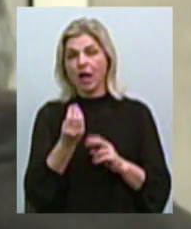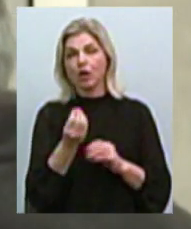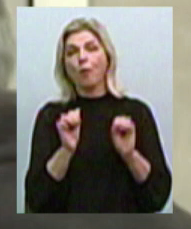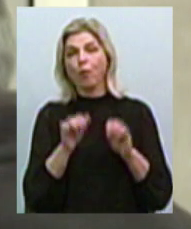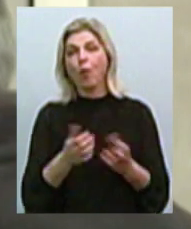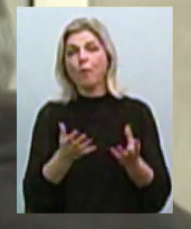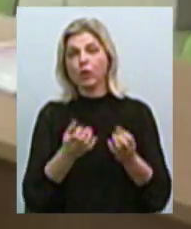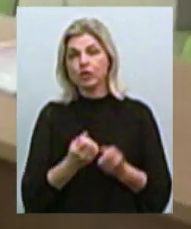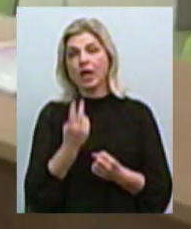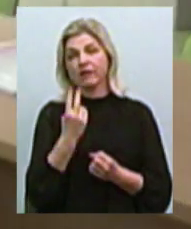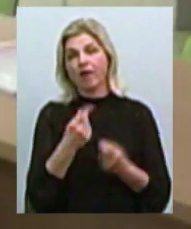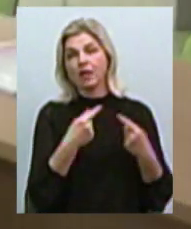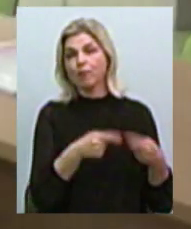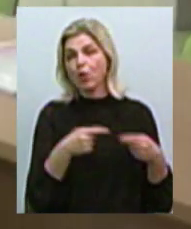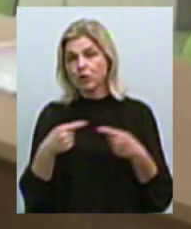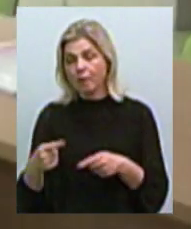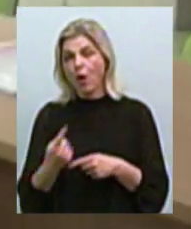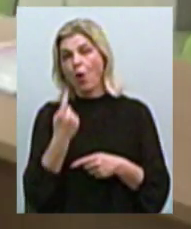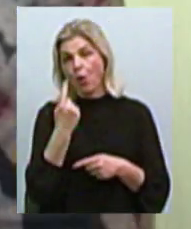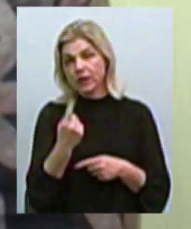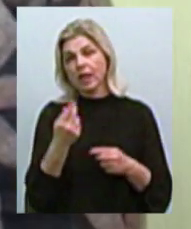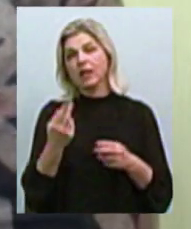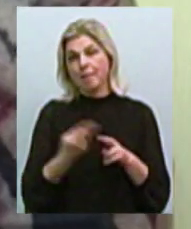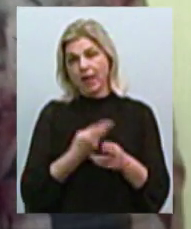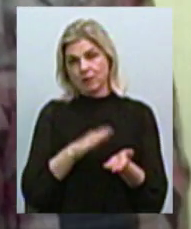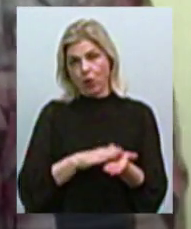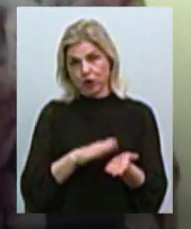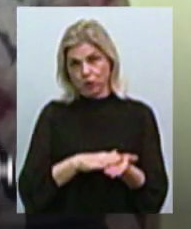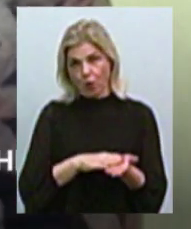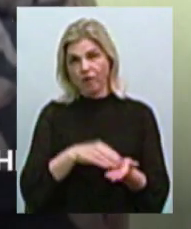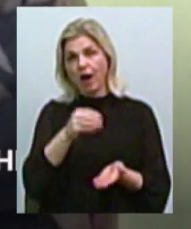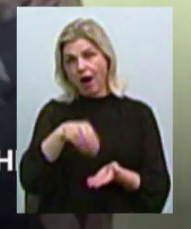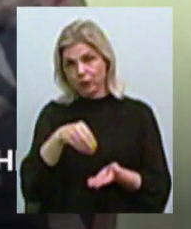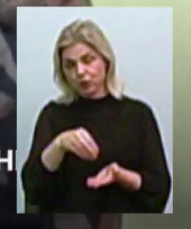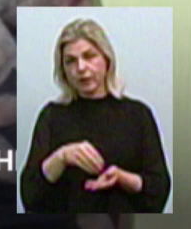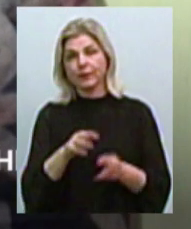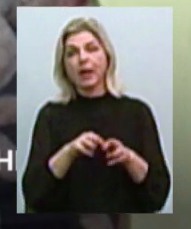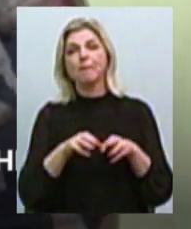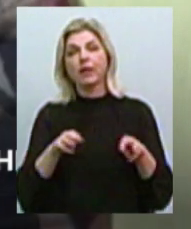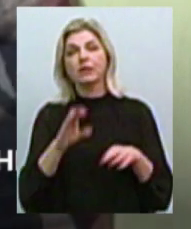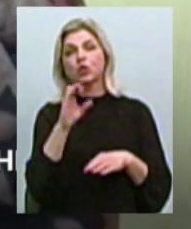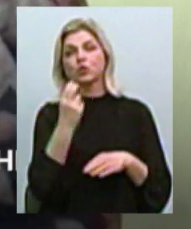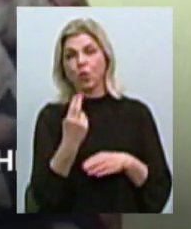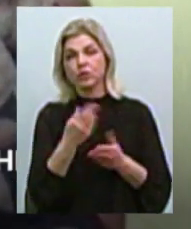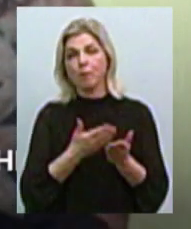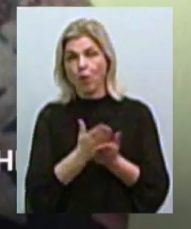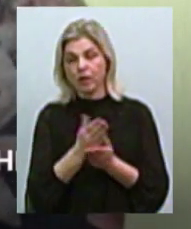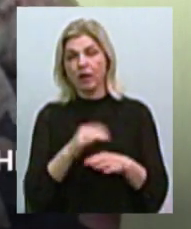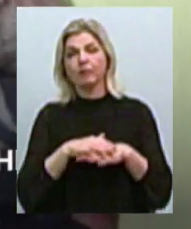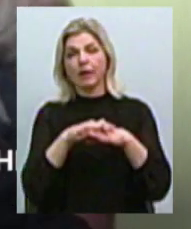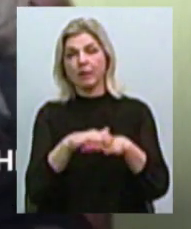двома способами. Один із них безготівковий. Міністерство соціальної політики перераховує кошти на